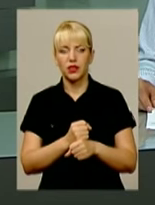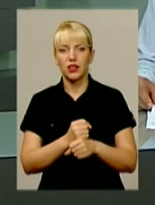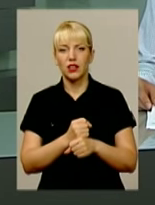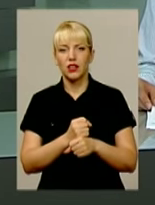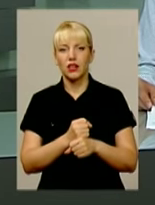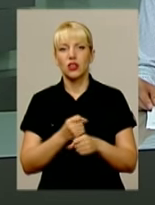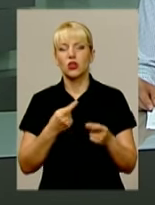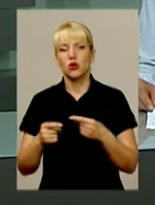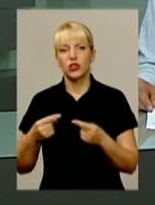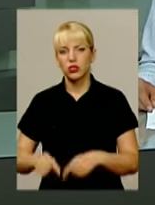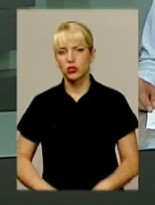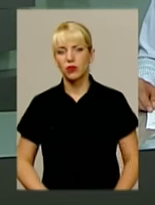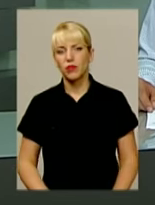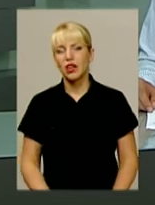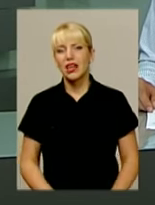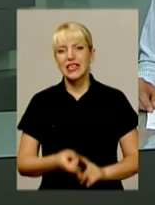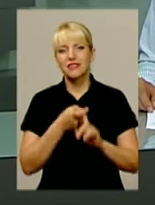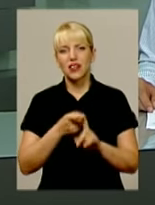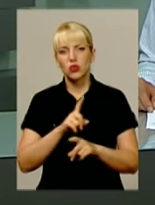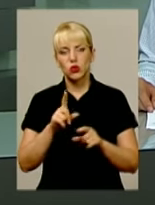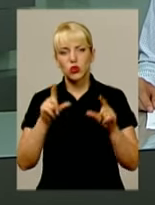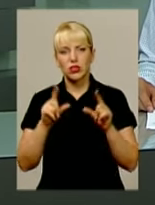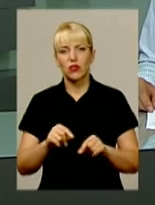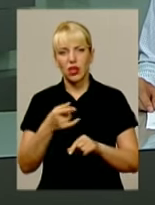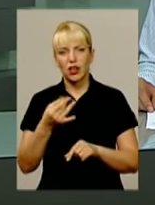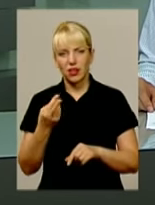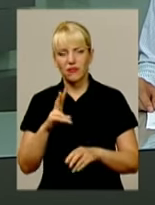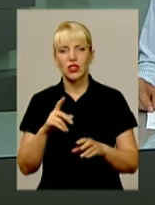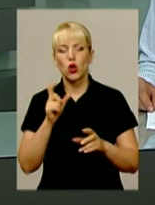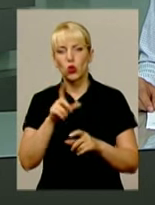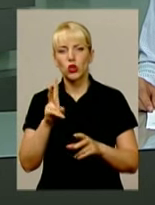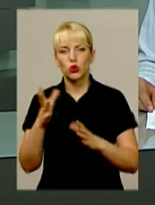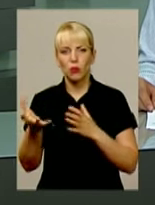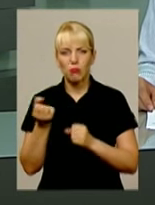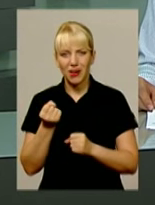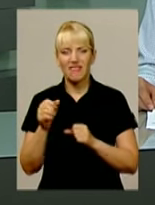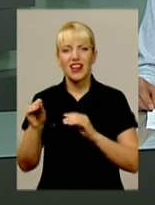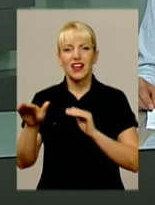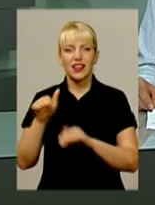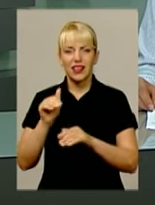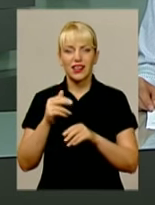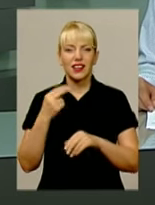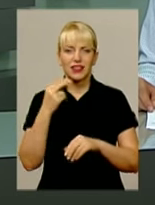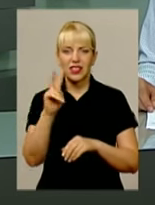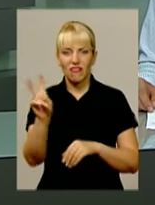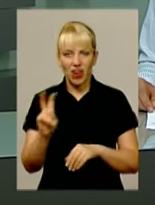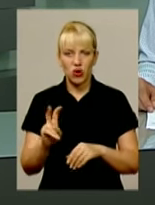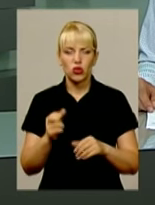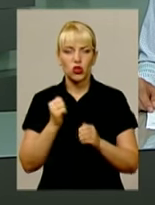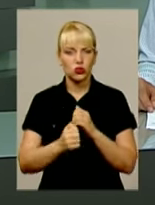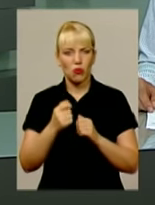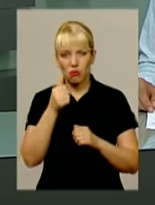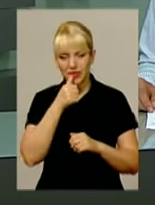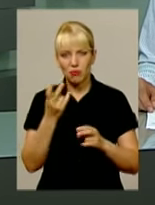До іншого, у зв'язку з девальвальцею гривні, тепер люди, які брали валютні кредити, мають сплачувати щомісяця шалені